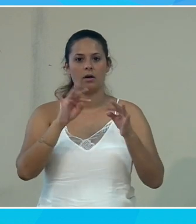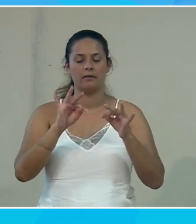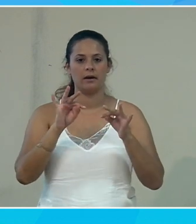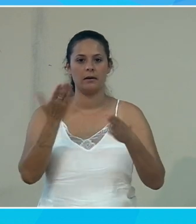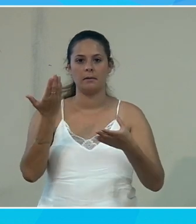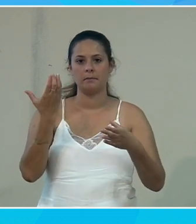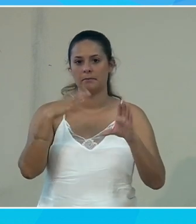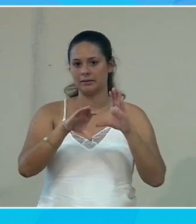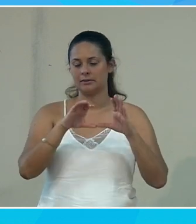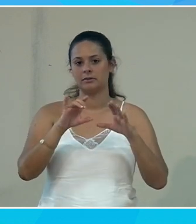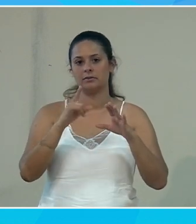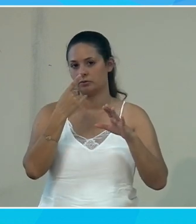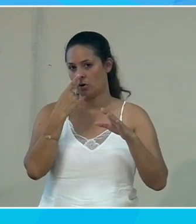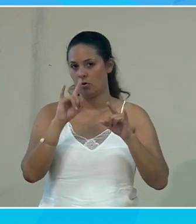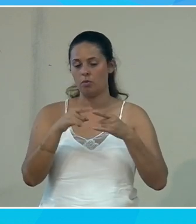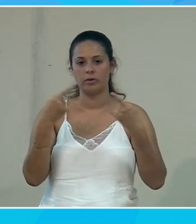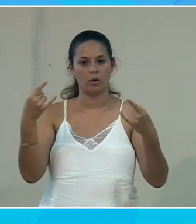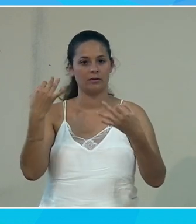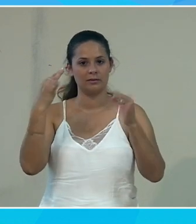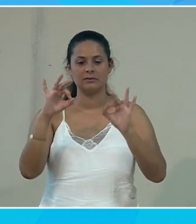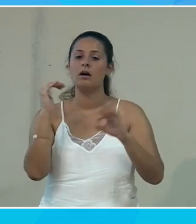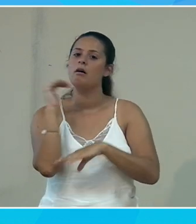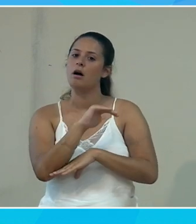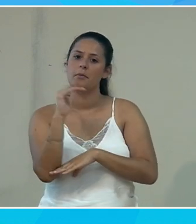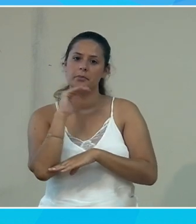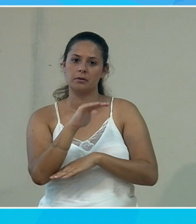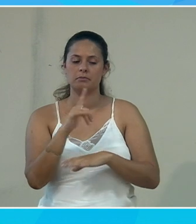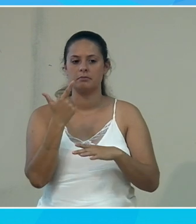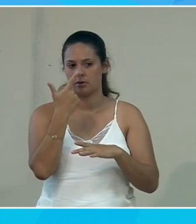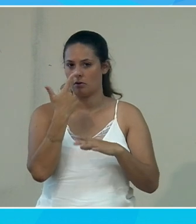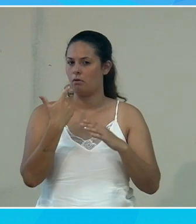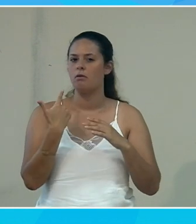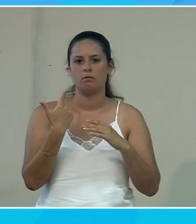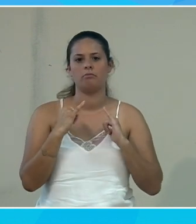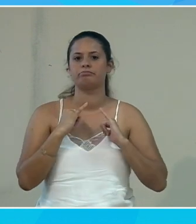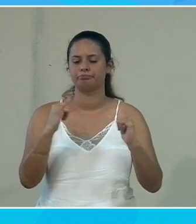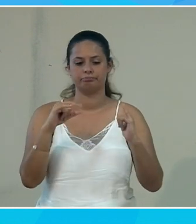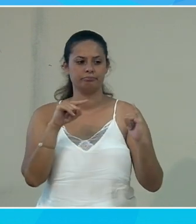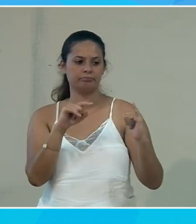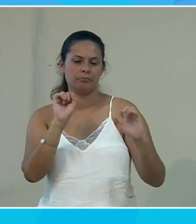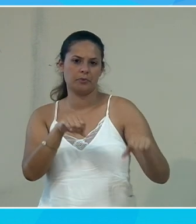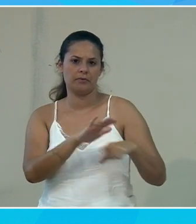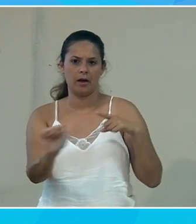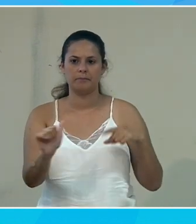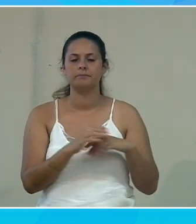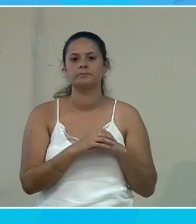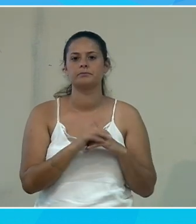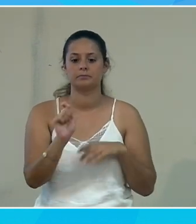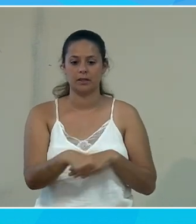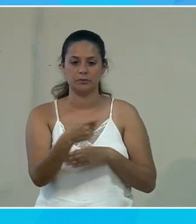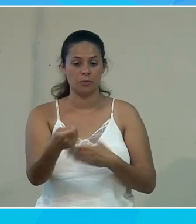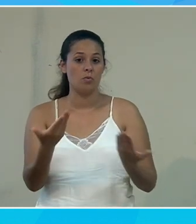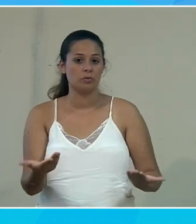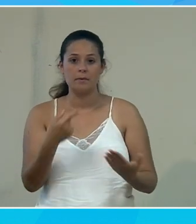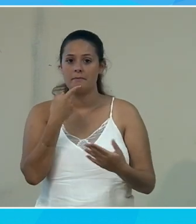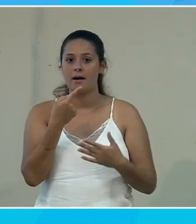Windows 10. C'est un aperçu rapide mais c'est assez puissant ce qu peut faire. Alors aujourd'hui, évidemment, on parle de